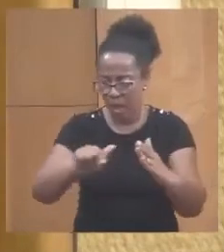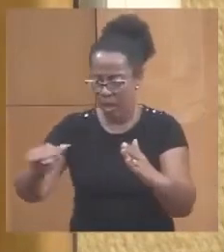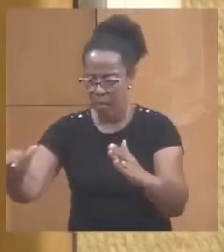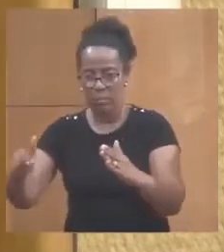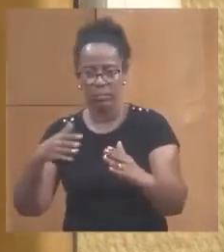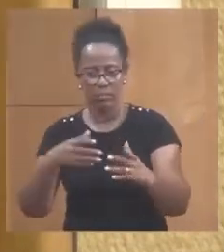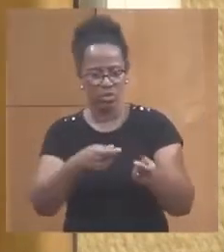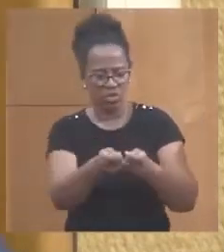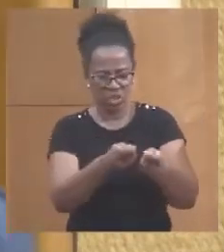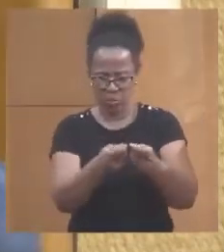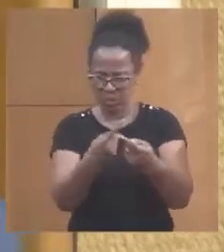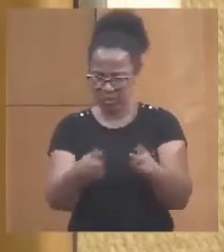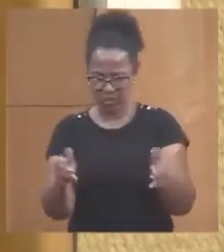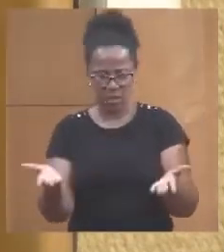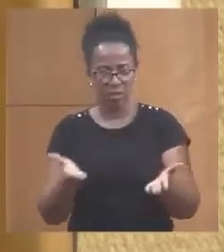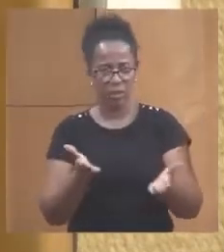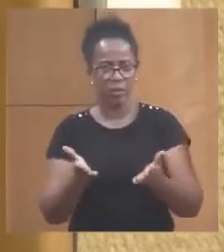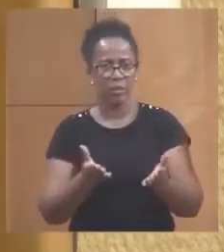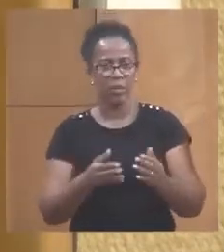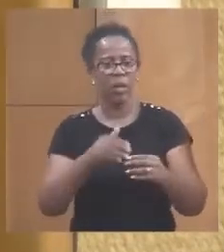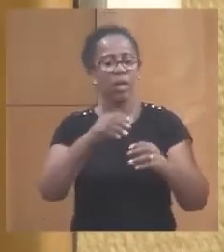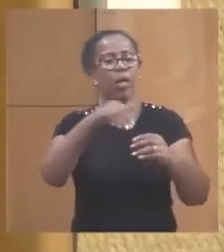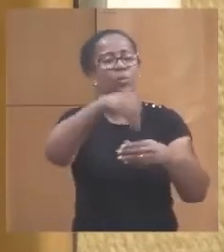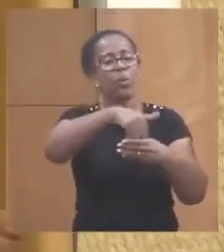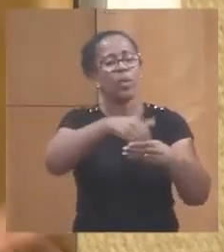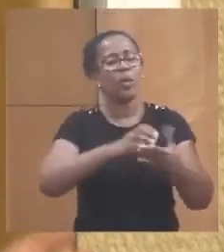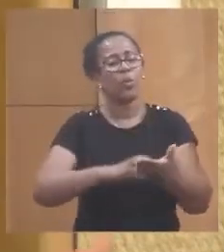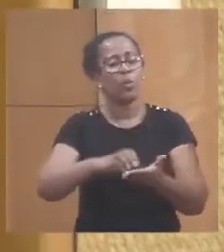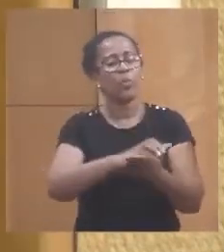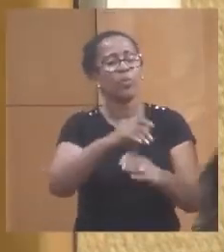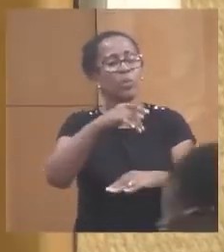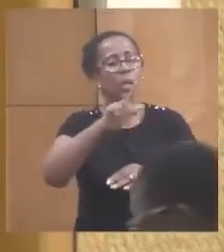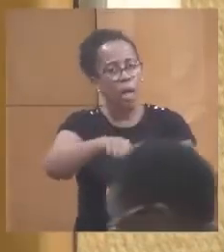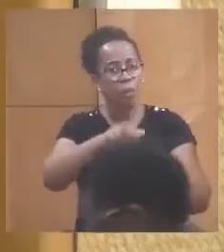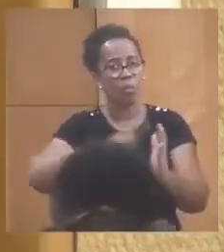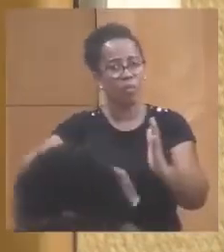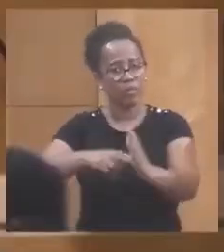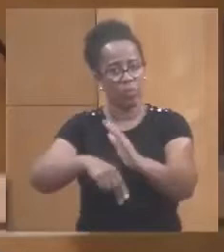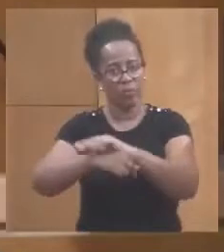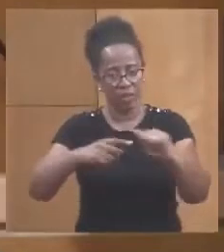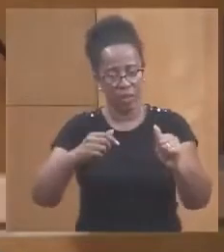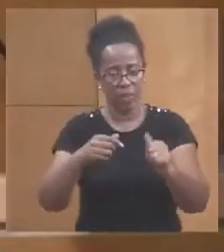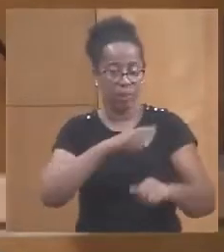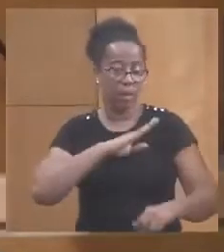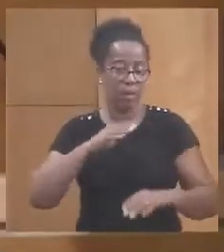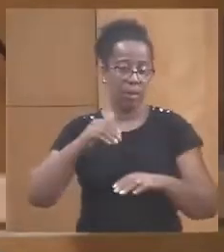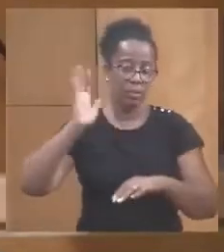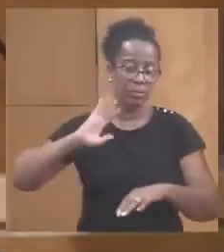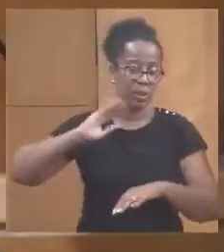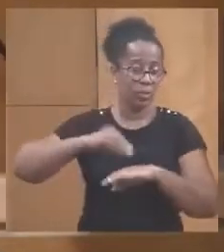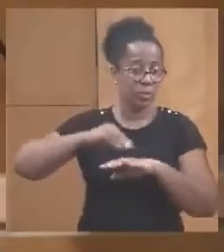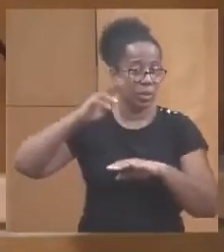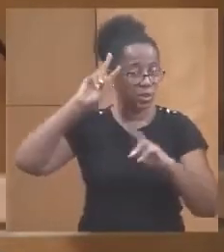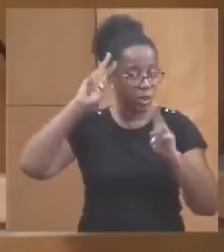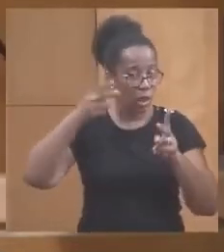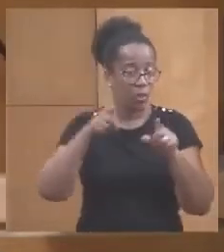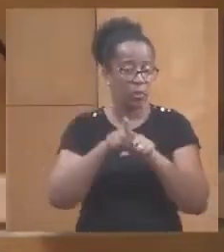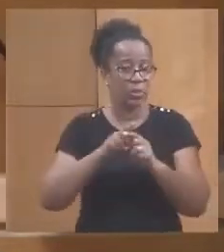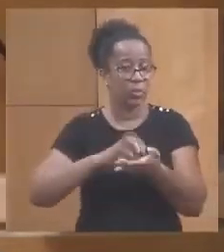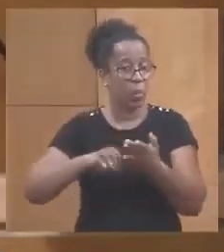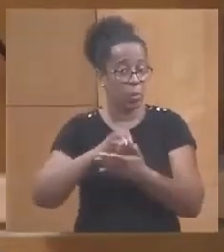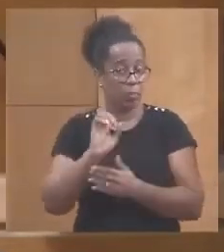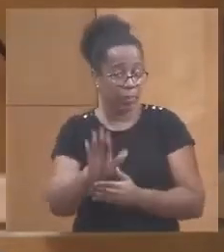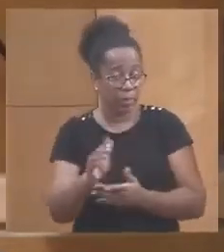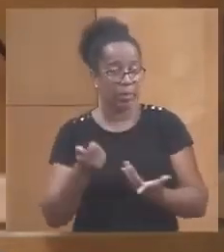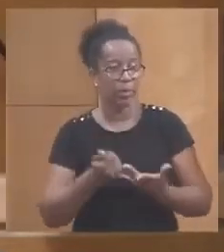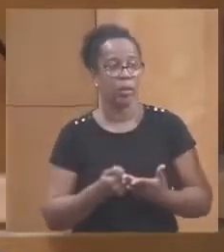nombre de communes, il y a eu des conventions passées par le conseil, l'ex-conceil général et la commune concernée et dans